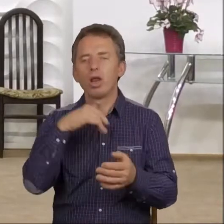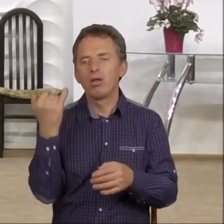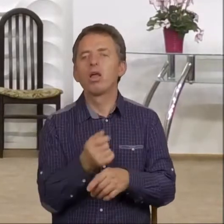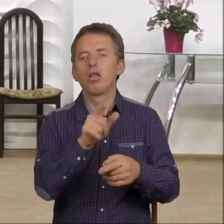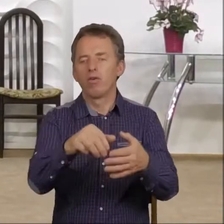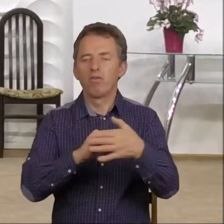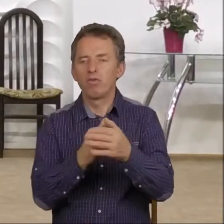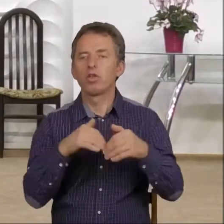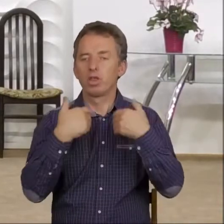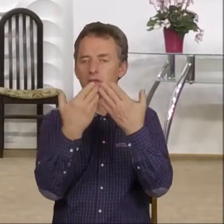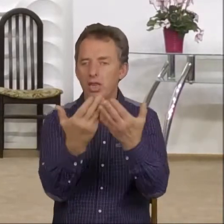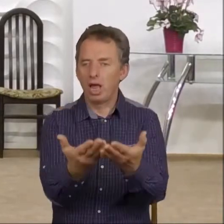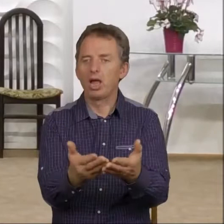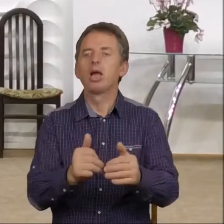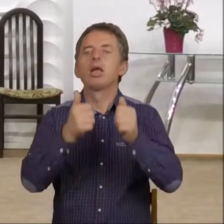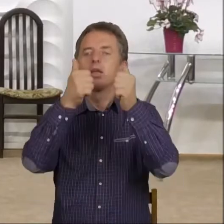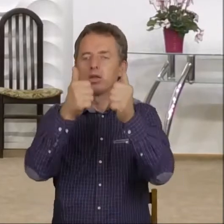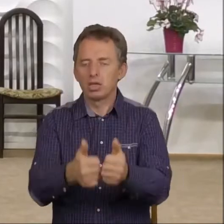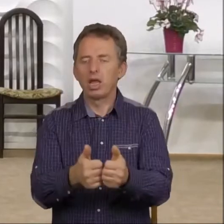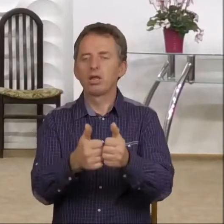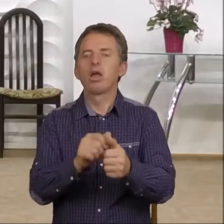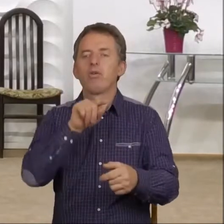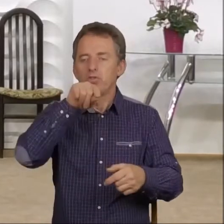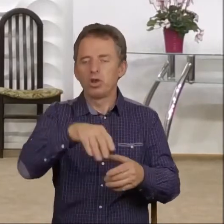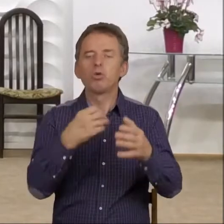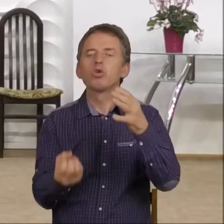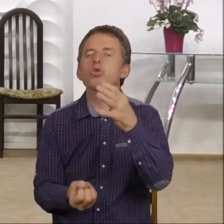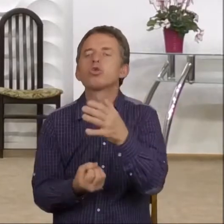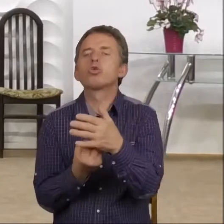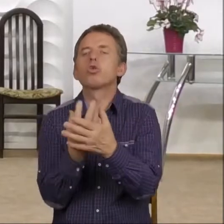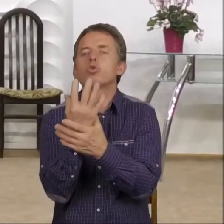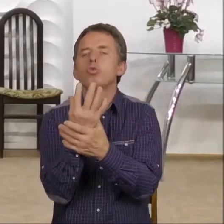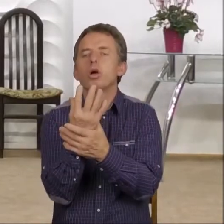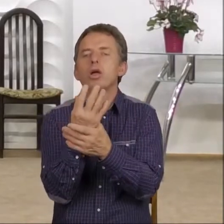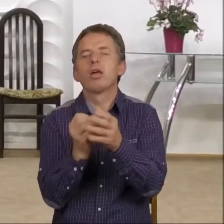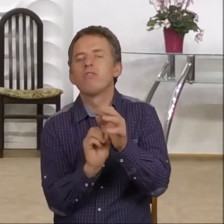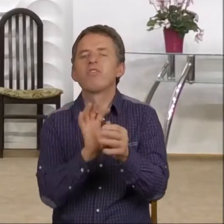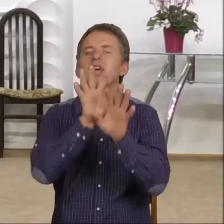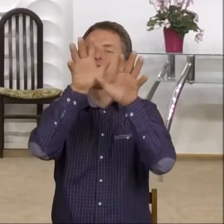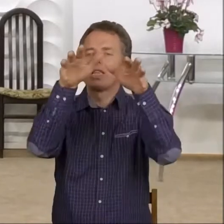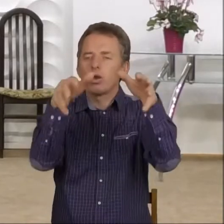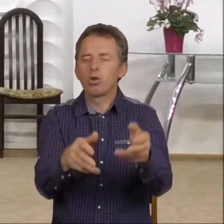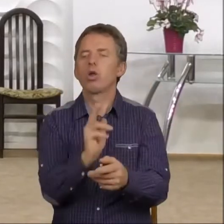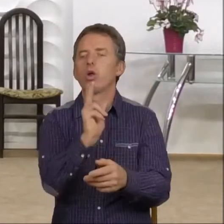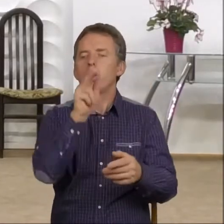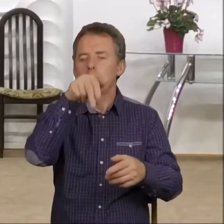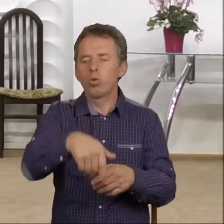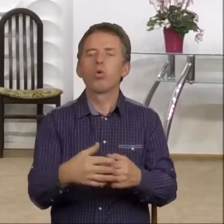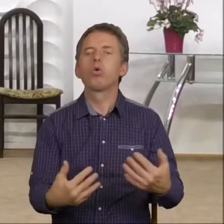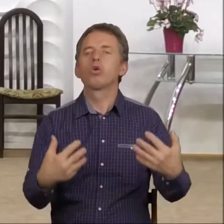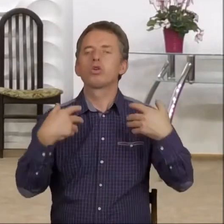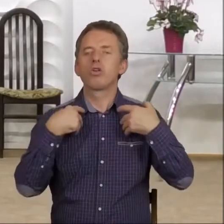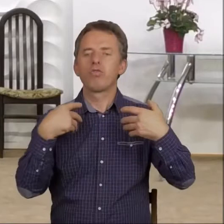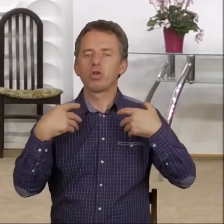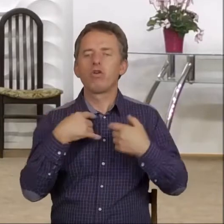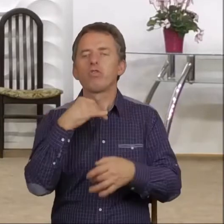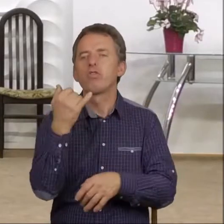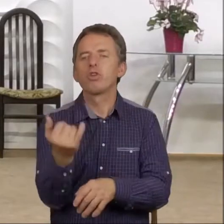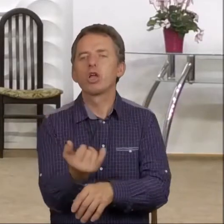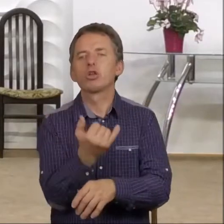woda, którą ja mu dam, stanie się w nim źródłem wody wytryskującej kurzywotowi wiecznemu.